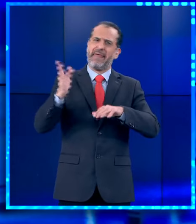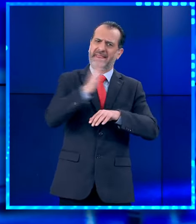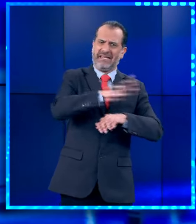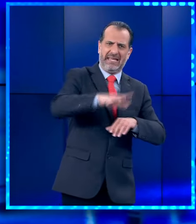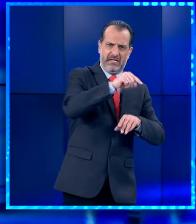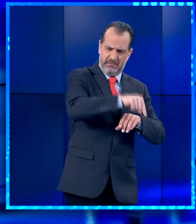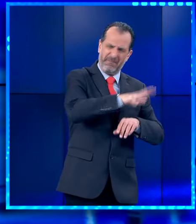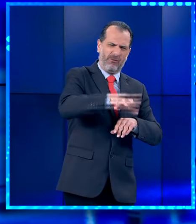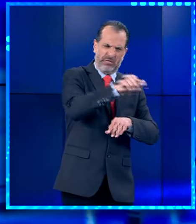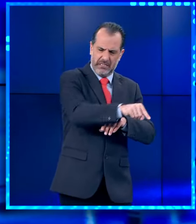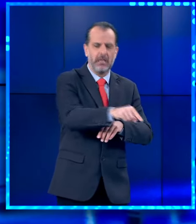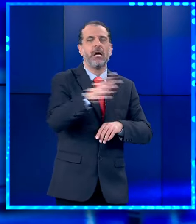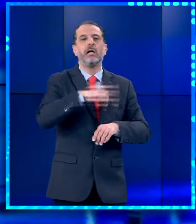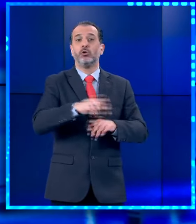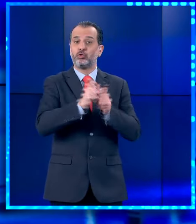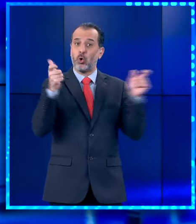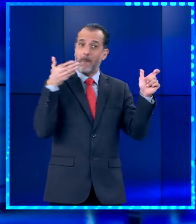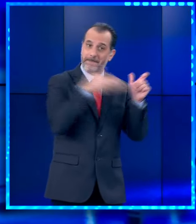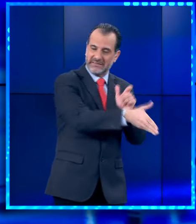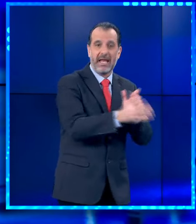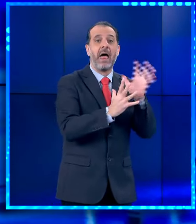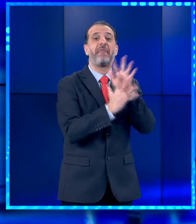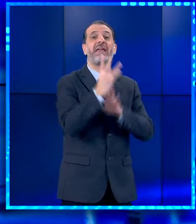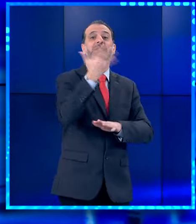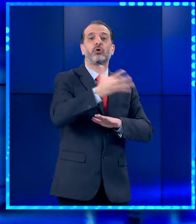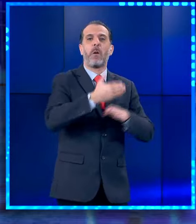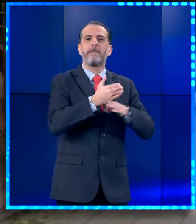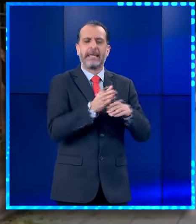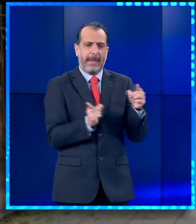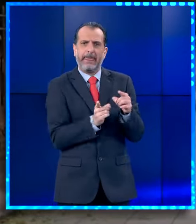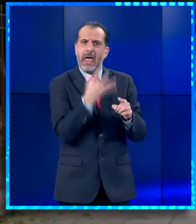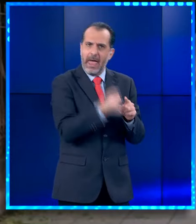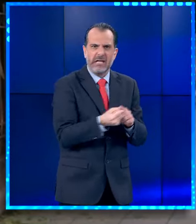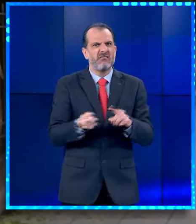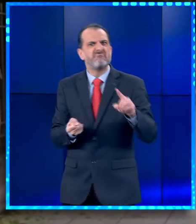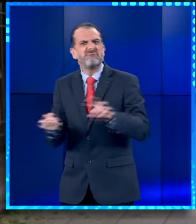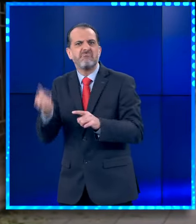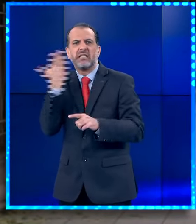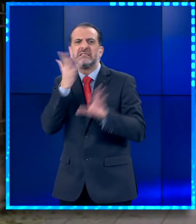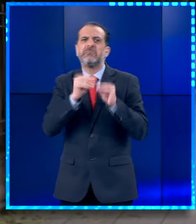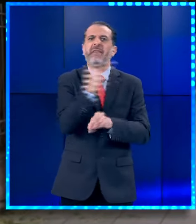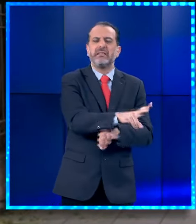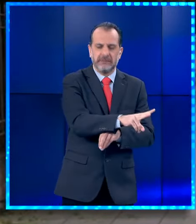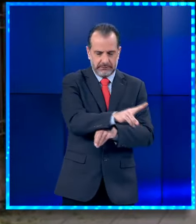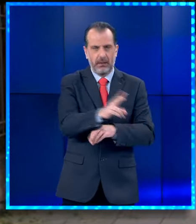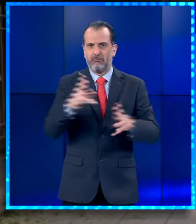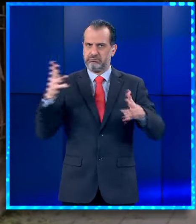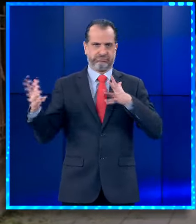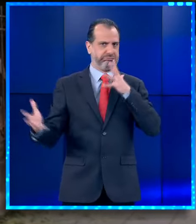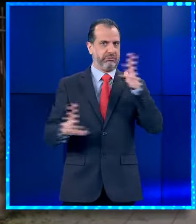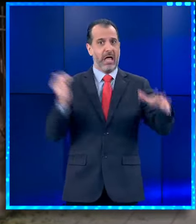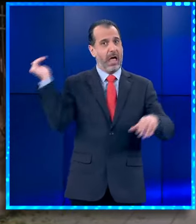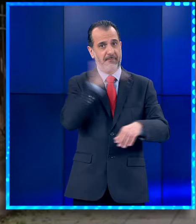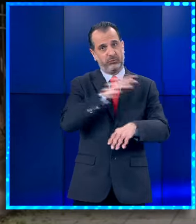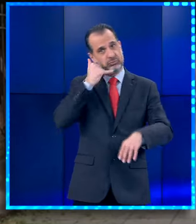ένας 14χρονος απειλήσε με μαχαίρι έναν συμμαθητή του. Στο σχολείο σήμανε συναγερμός και άμεσα ειδοποιηθήκαν οι αστυνομικές